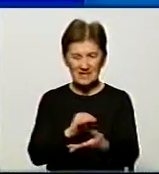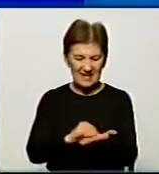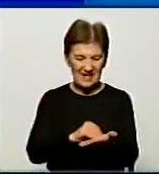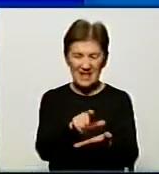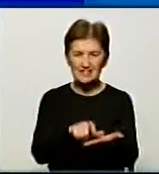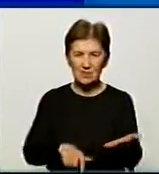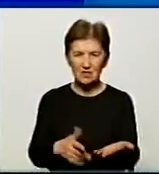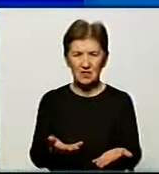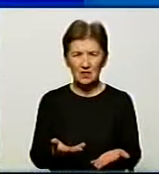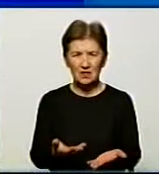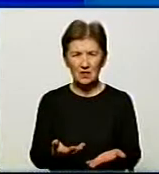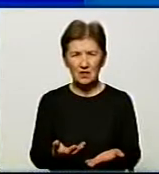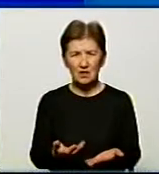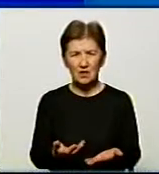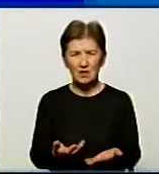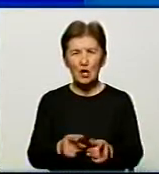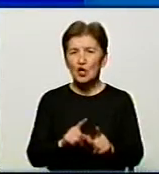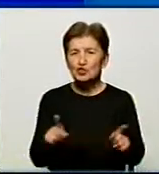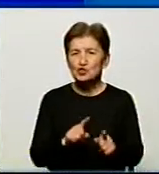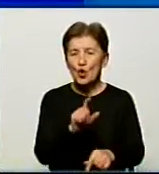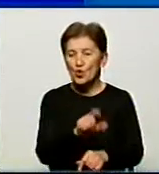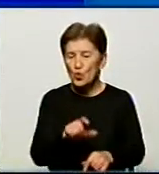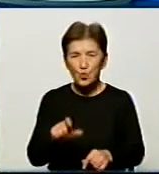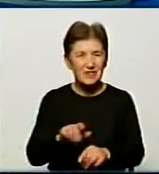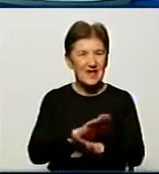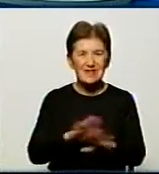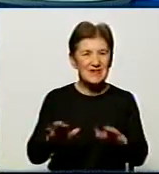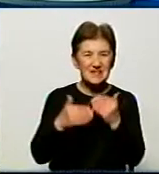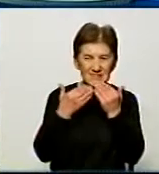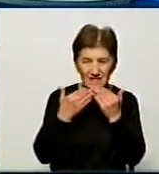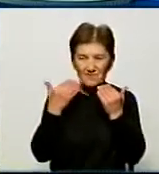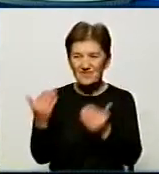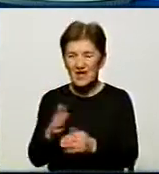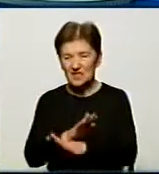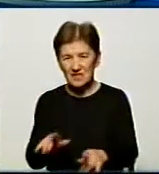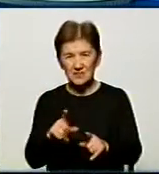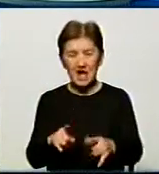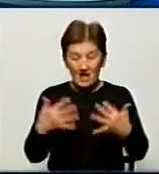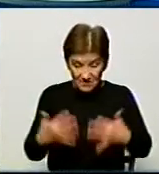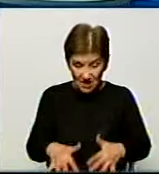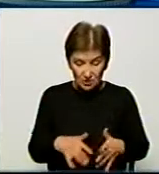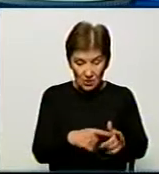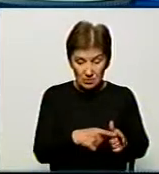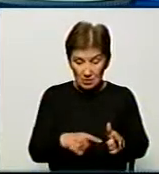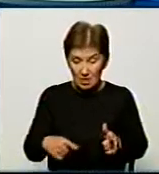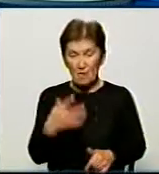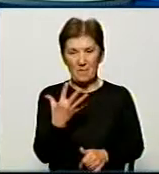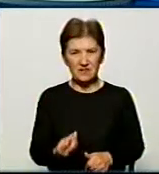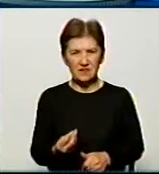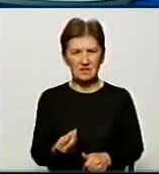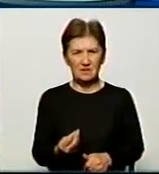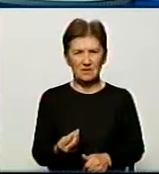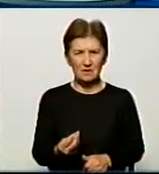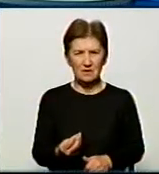Чого? Причина того, що люди не звертаються до лікарів і втрачають ось ці п'ять днів після цього? Ми живемо в країні, в якій всі